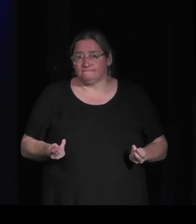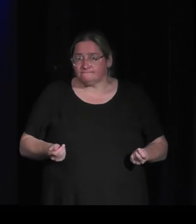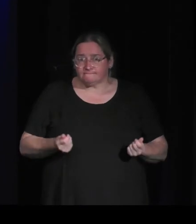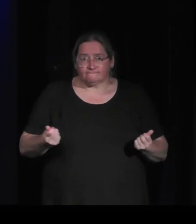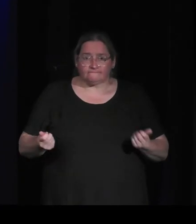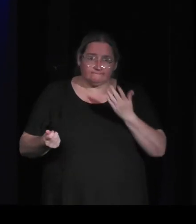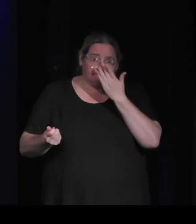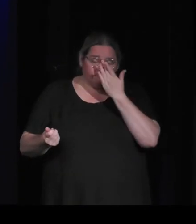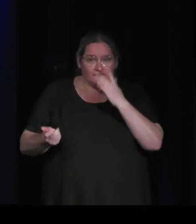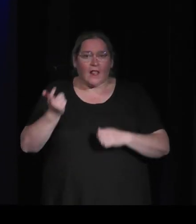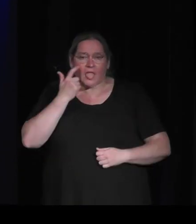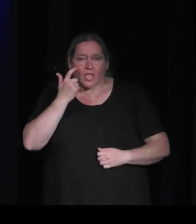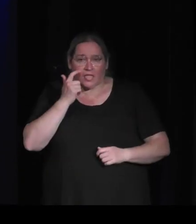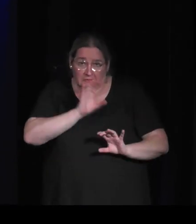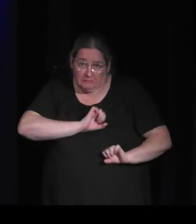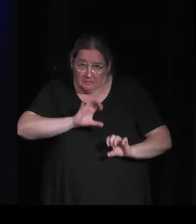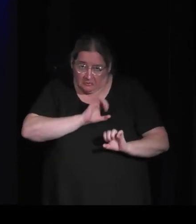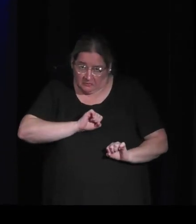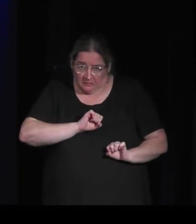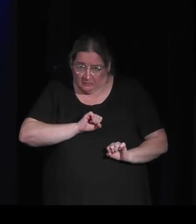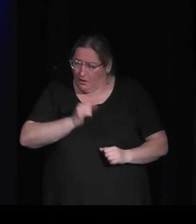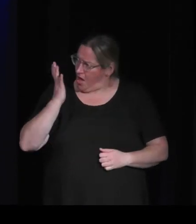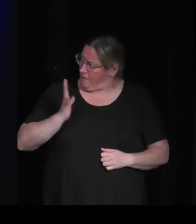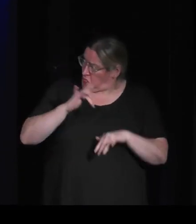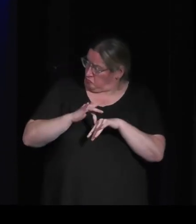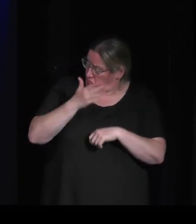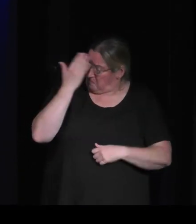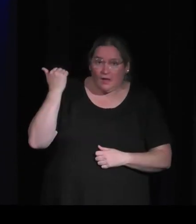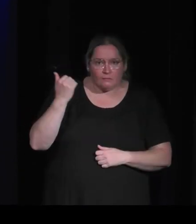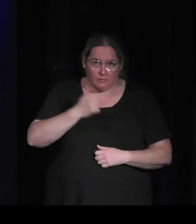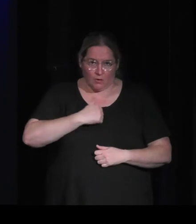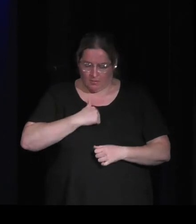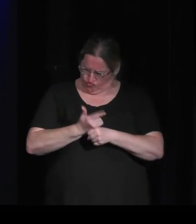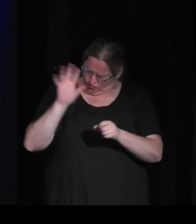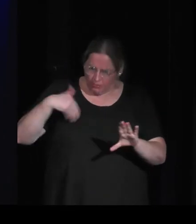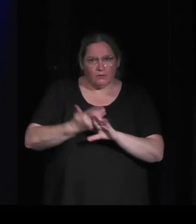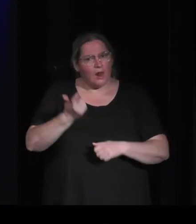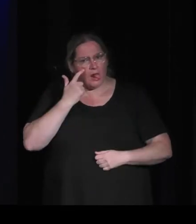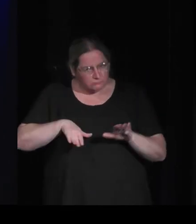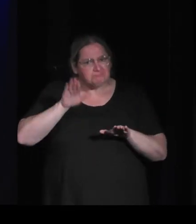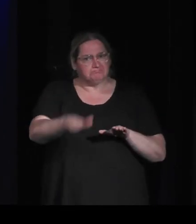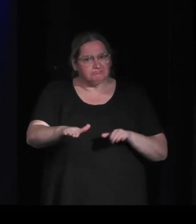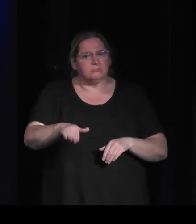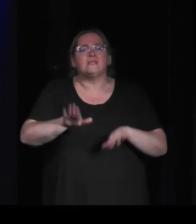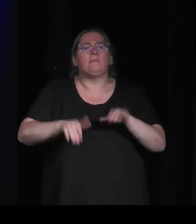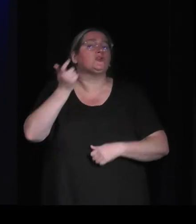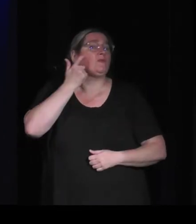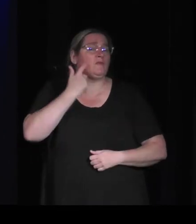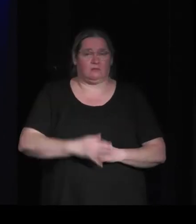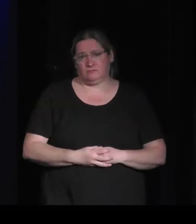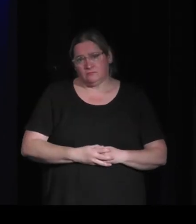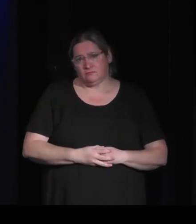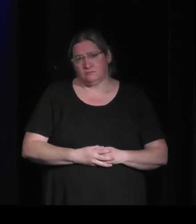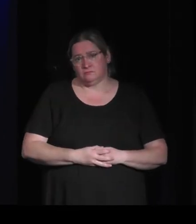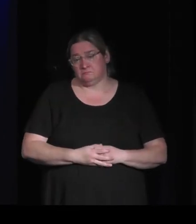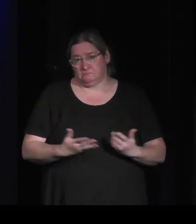peut-être que d'autres ont expérimenté avant nous mais moi très honnêtement je suis dans le jeu depuis deux ans et j'ai envie d'essayer par moi-même pour voir si ça marche donc on est en train d'essayer de